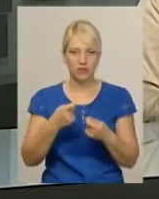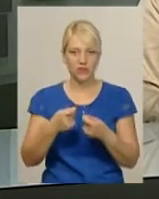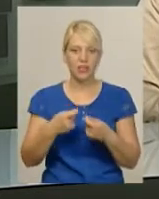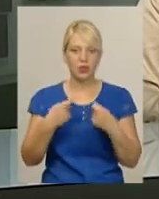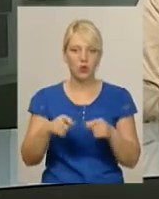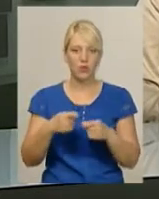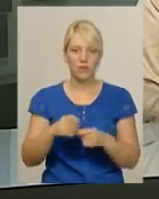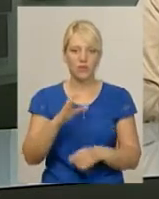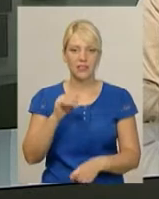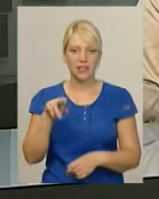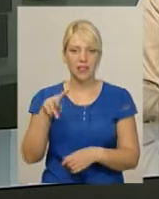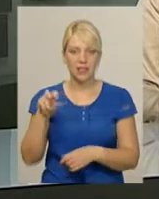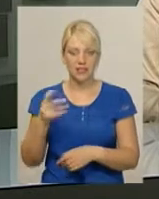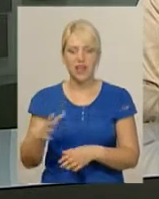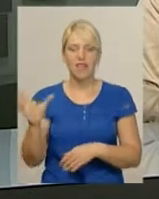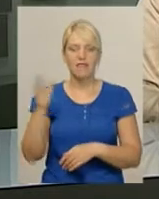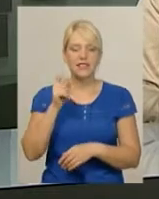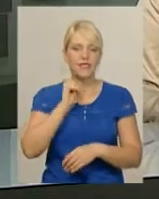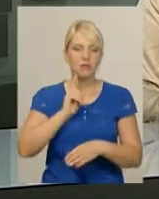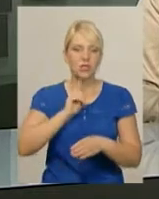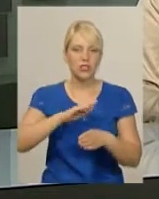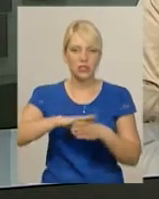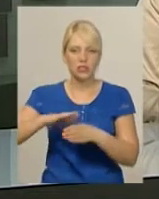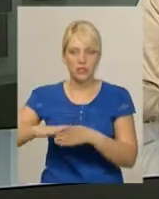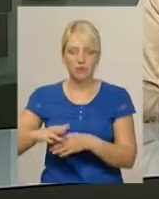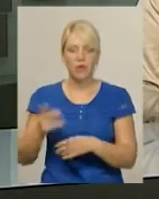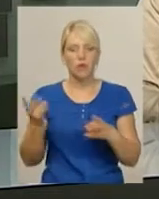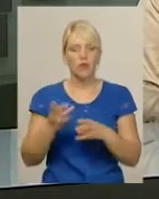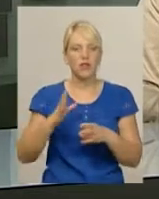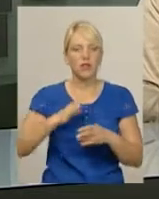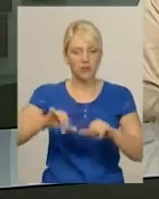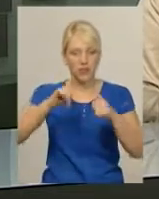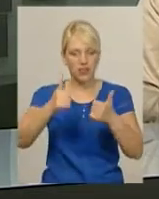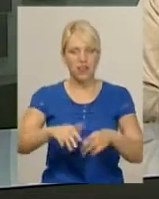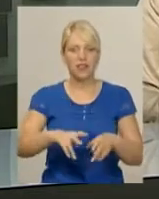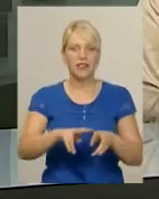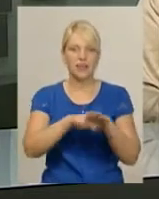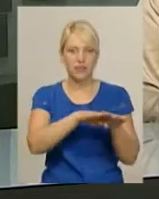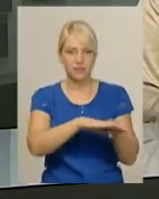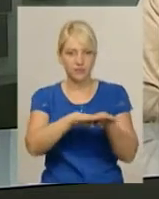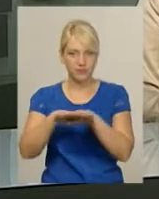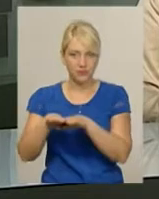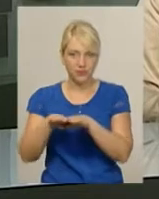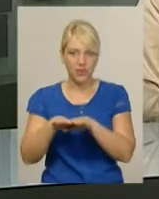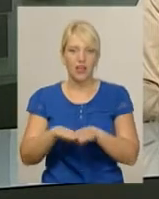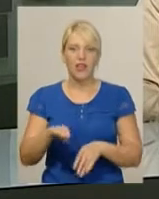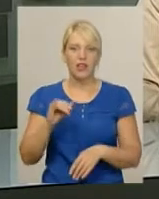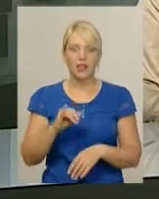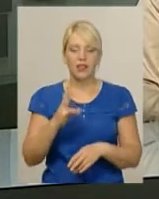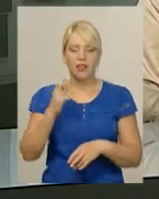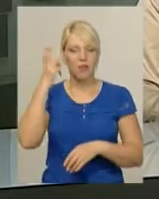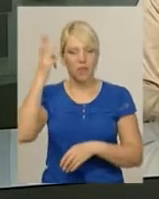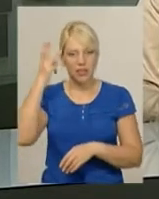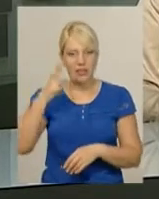Сідлецька. Всі тимчасові споруди обласного центру, за її словами, мають виглядати типово та не обтяжувати міський простір. На